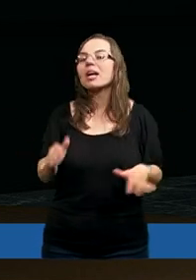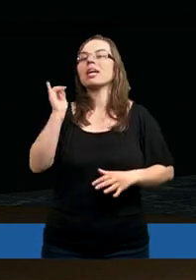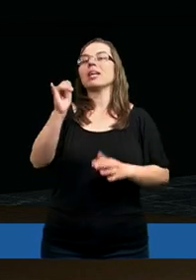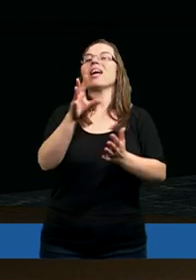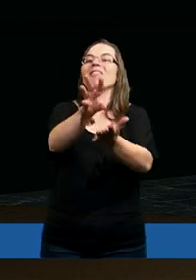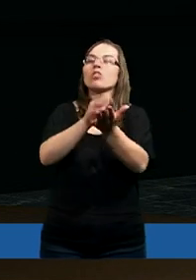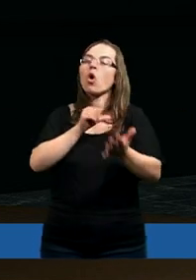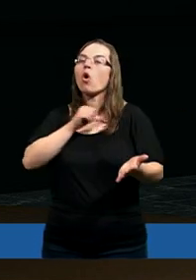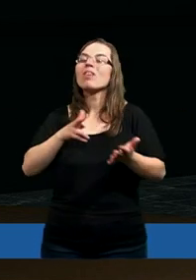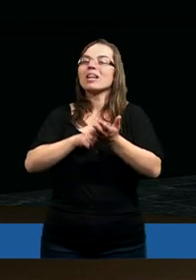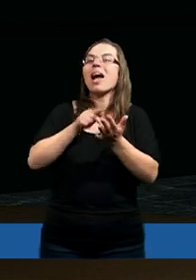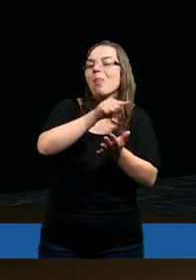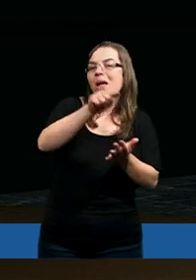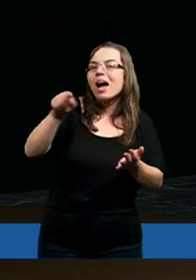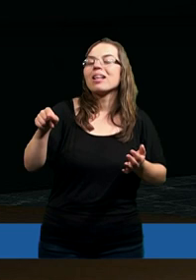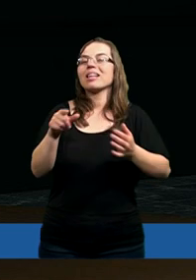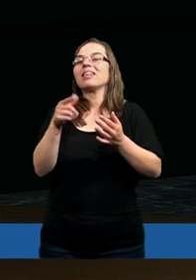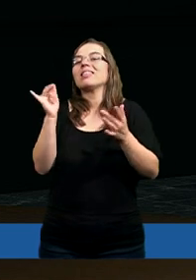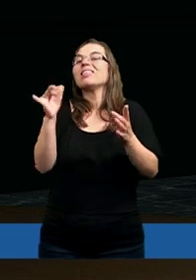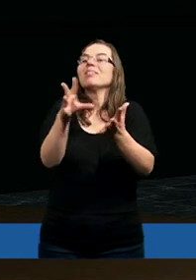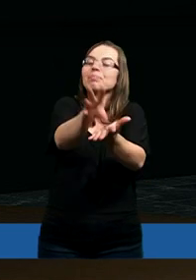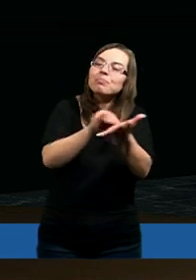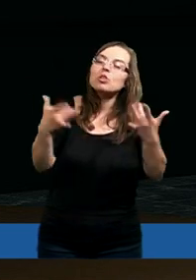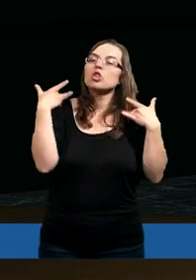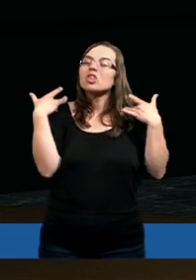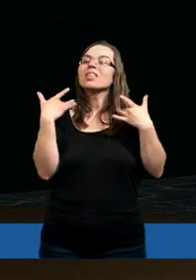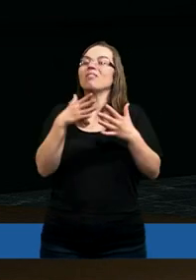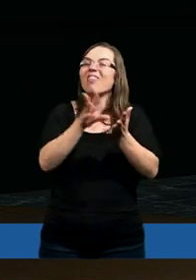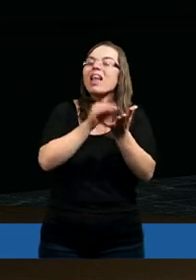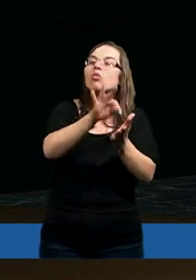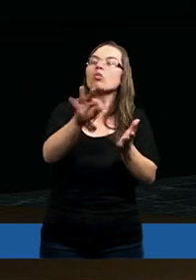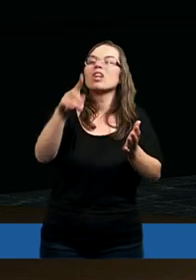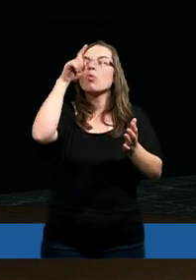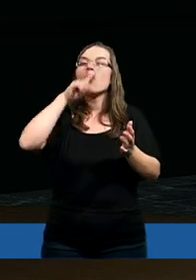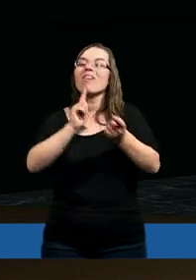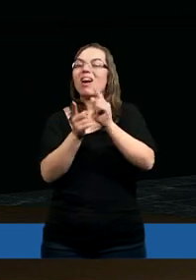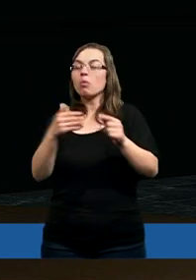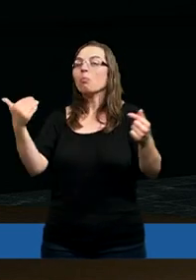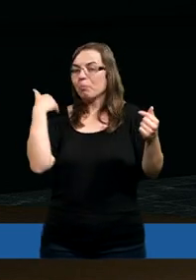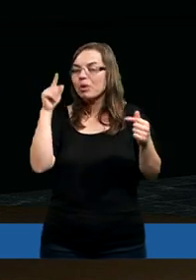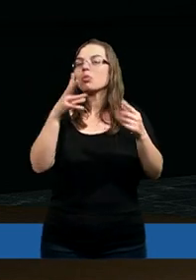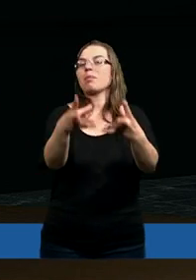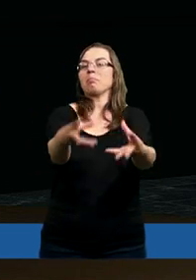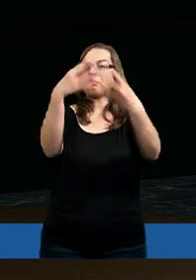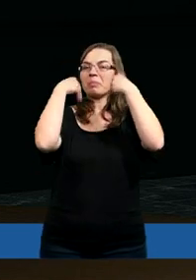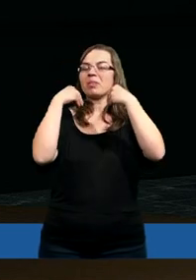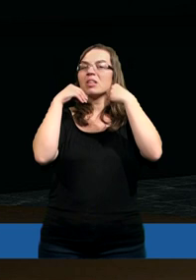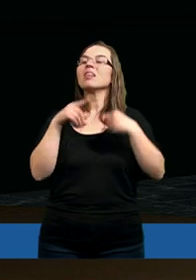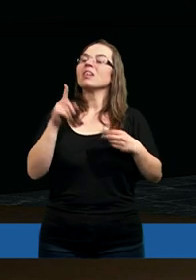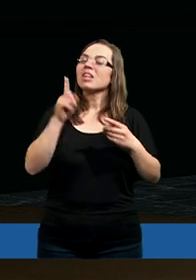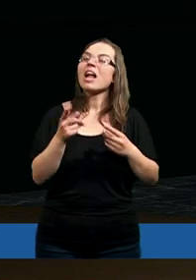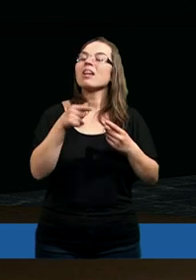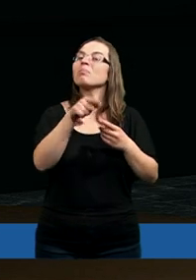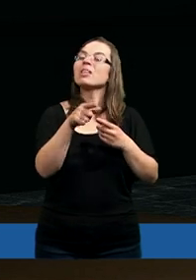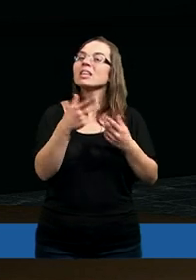wzorowali się na tym i żyli według tych nauk, tych fałszywych poroków i zgubnych